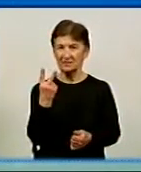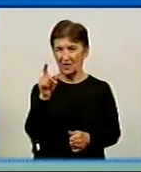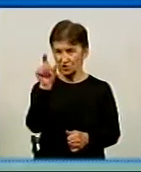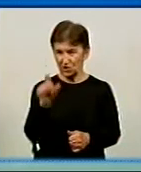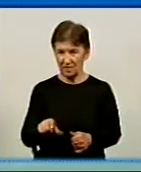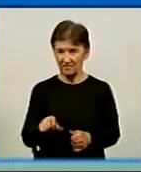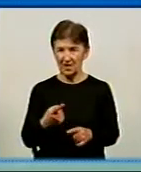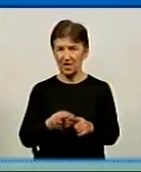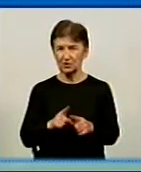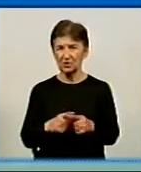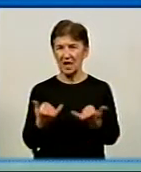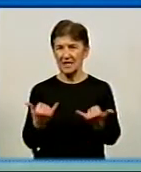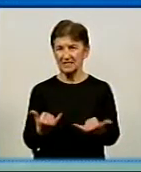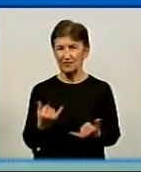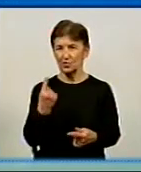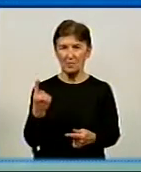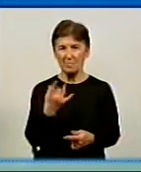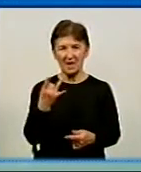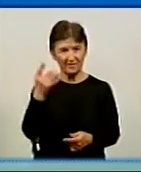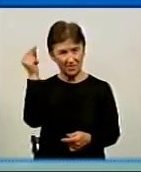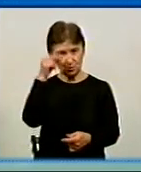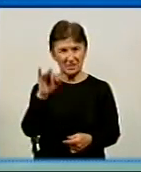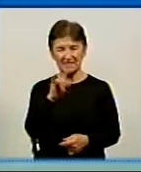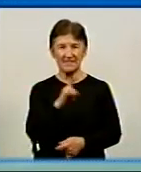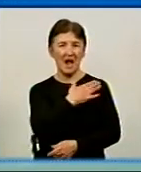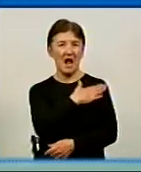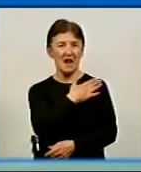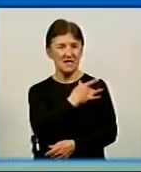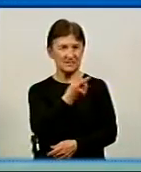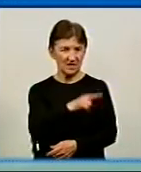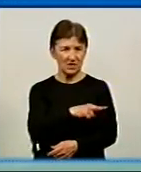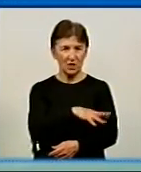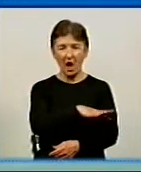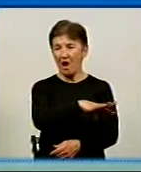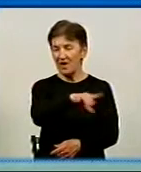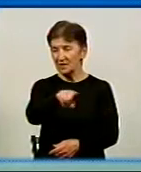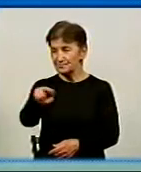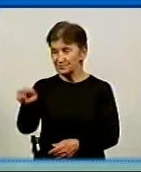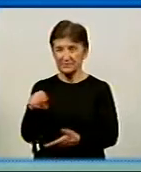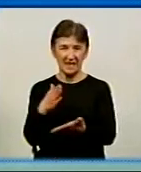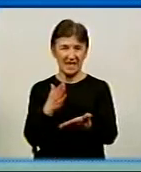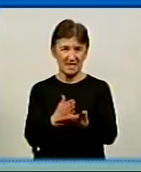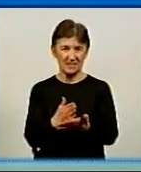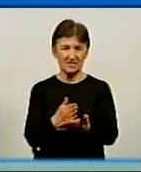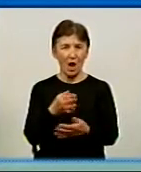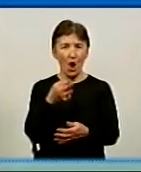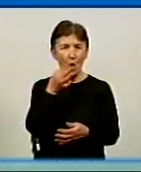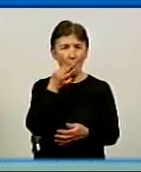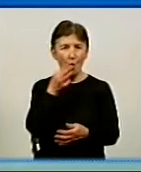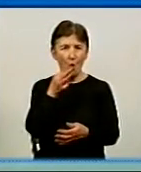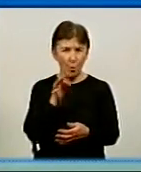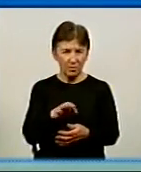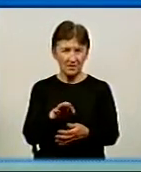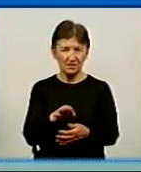сьогодні, вони перший раз учаться, і з Олександрією у нас один людинах. Остальні вже якийсь опит імають определену діяльність. Тобто вони вже